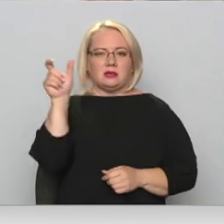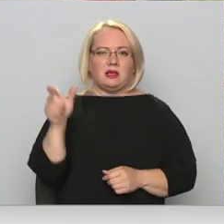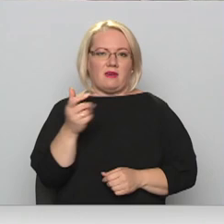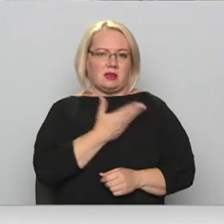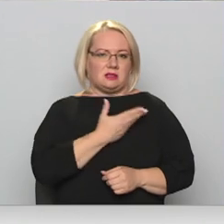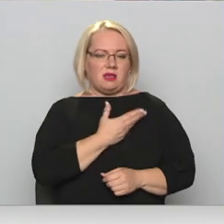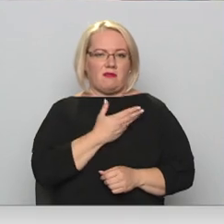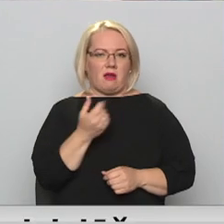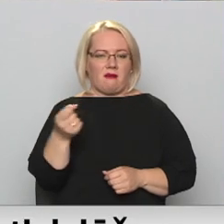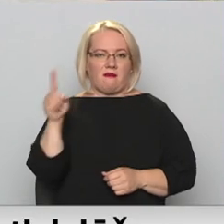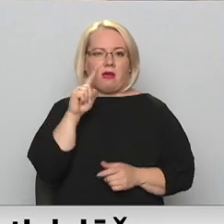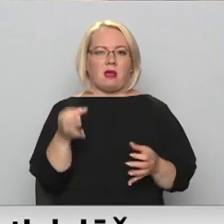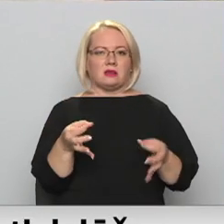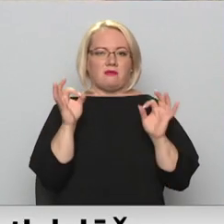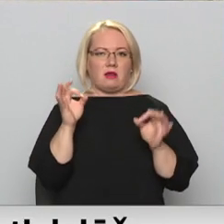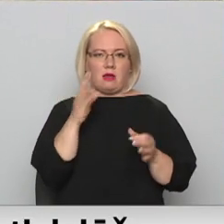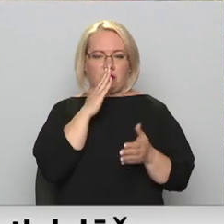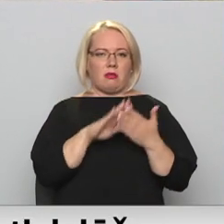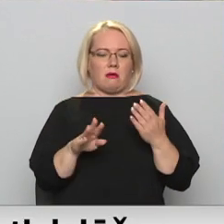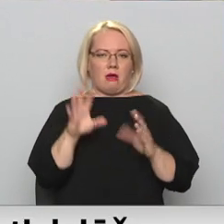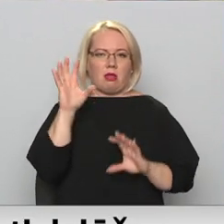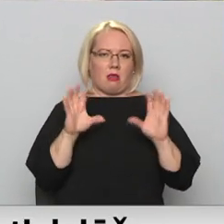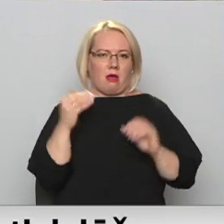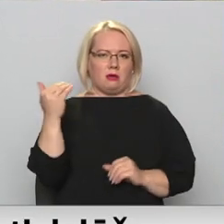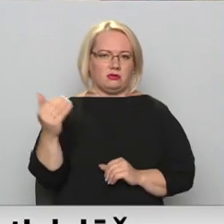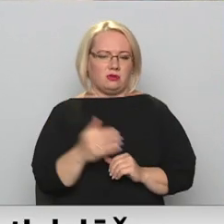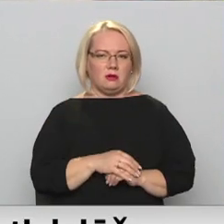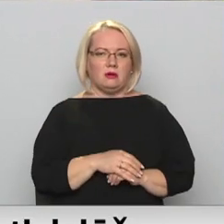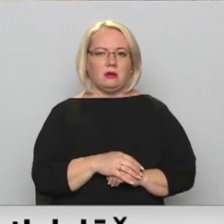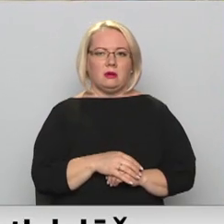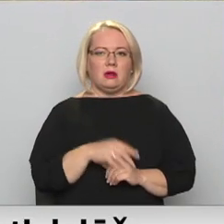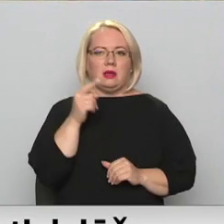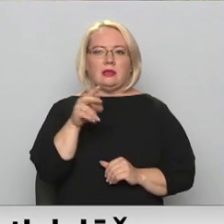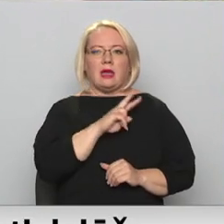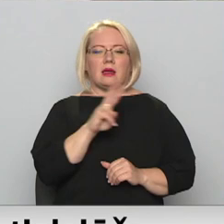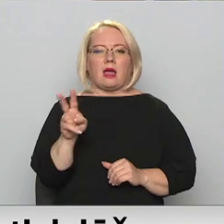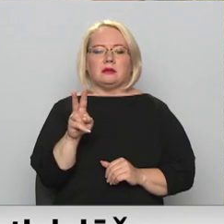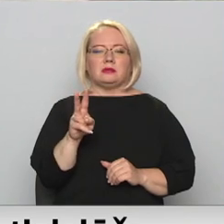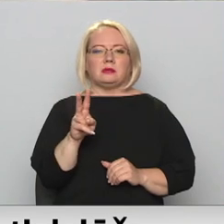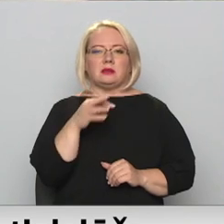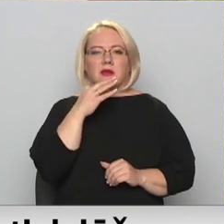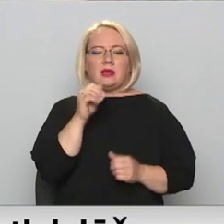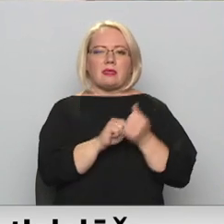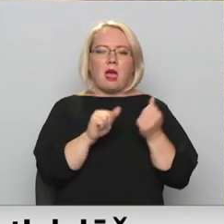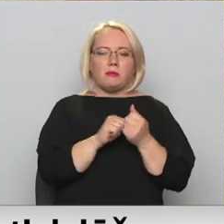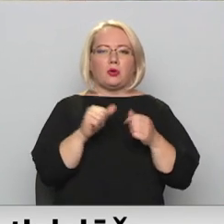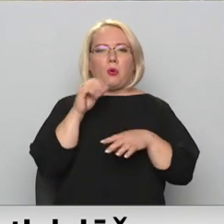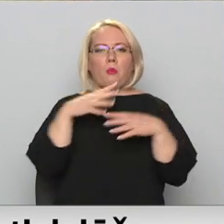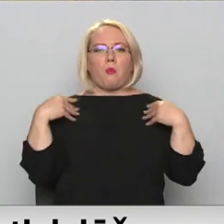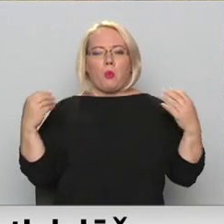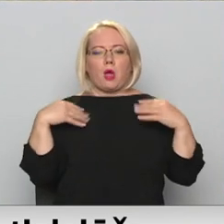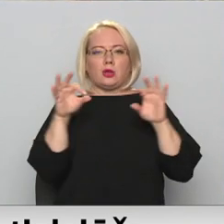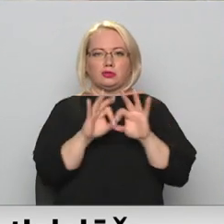nav vairāk svarīga nekā tiem, kas tur visi zaļējāk, vai pulkainu smuks, bet